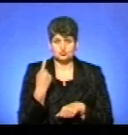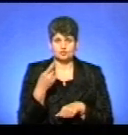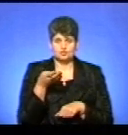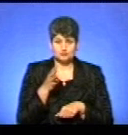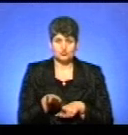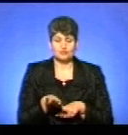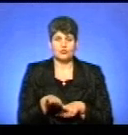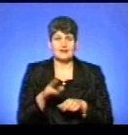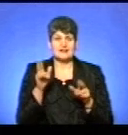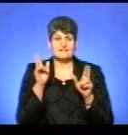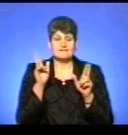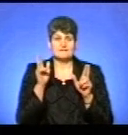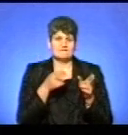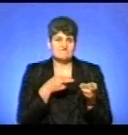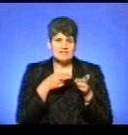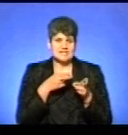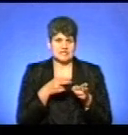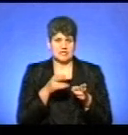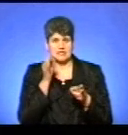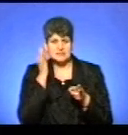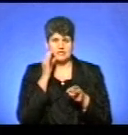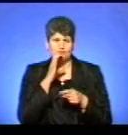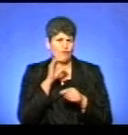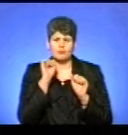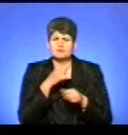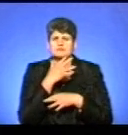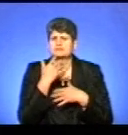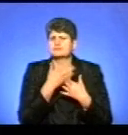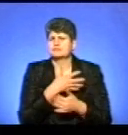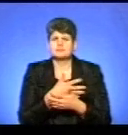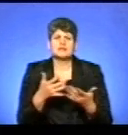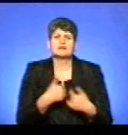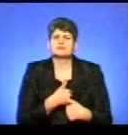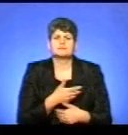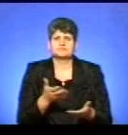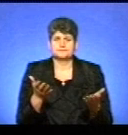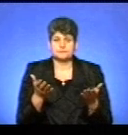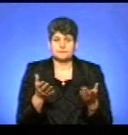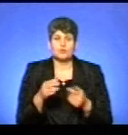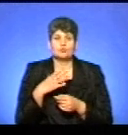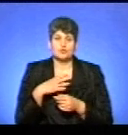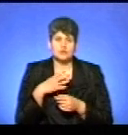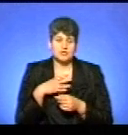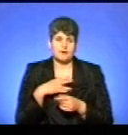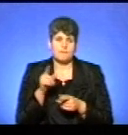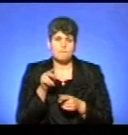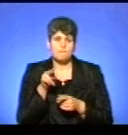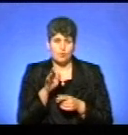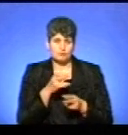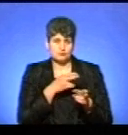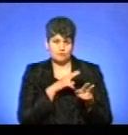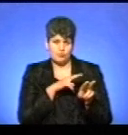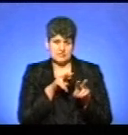відстріл хижаків, він є необмежений. Тому десь очікуємо, що по спостереженням